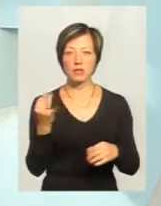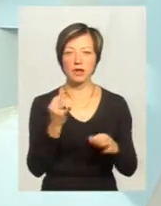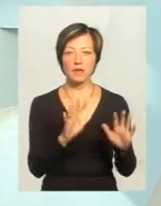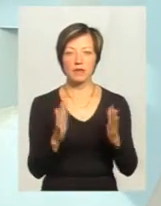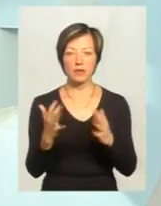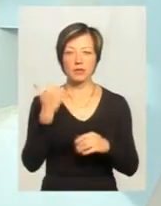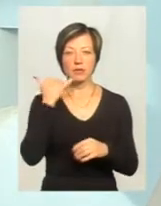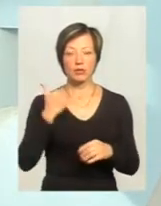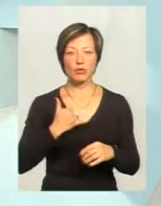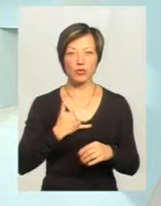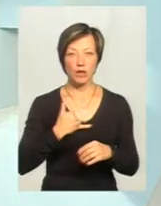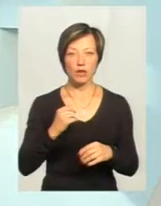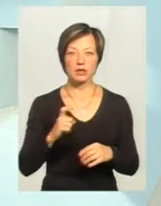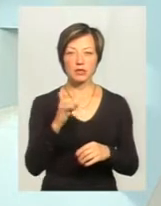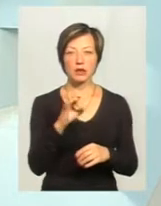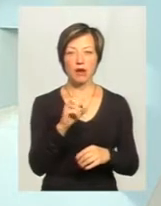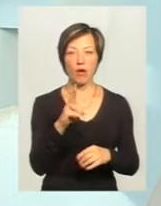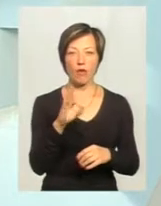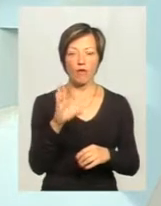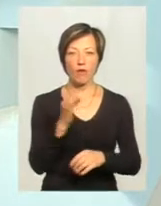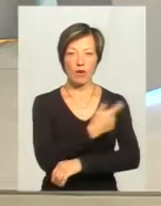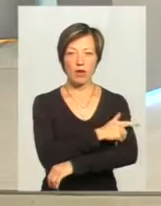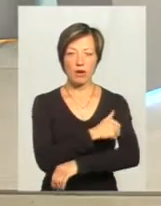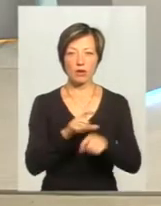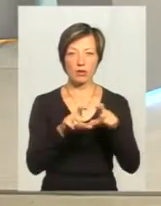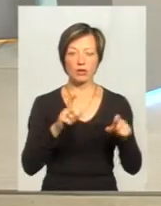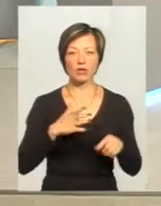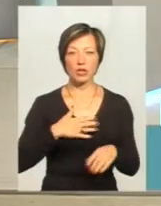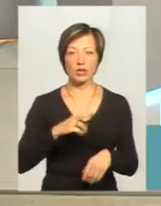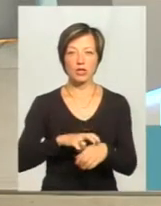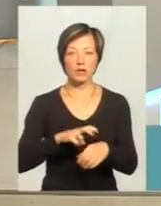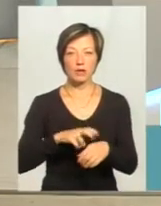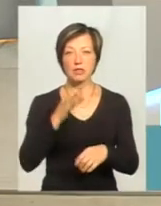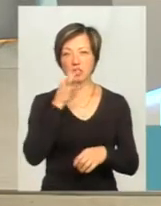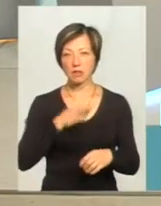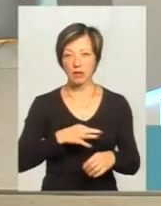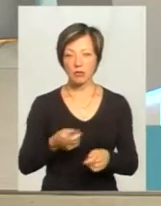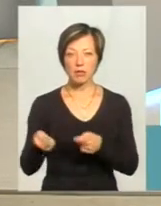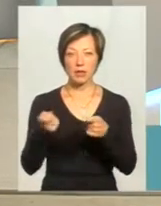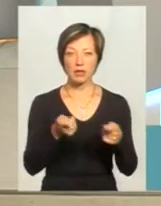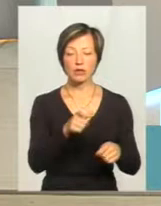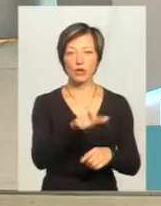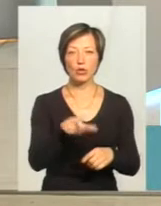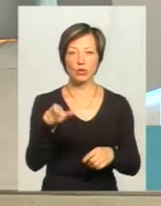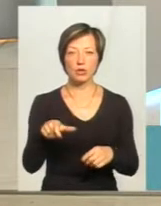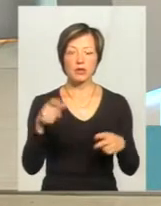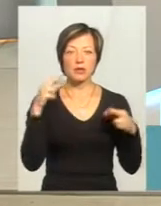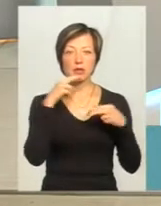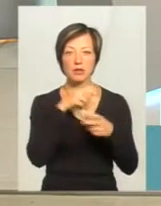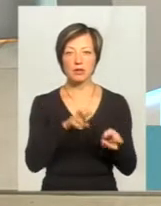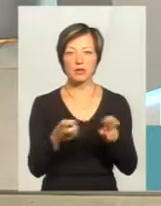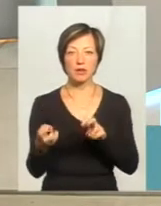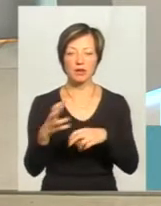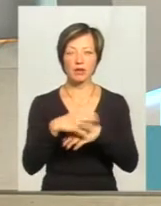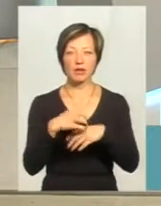зателефонували з Раковської ветлікарні, один з наших ветлікарів, і сказав, що принесли люди присипляти сфінкса